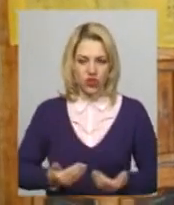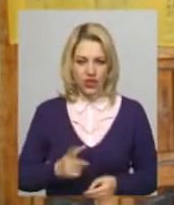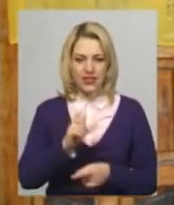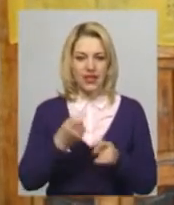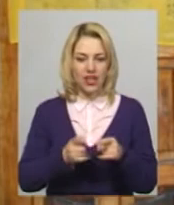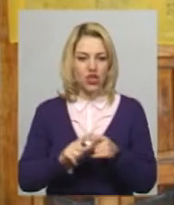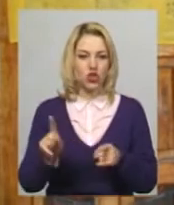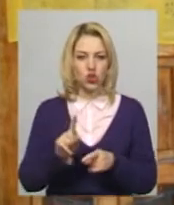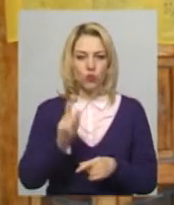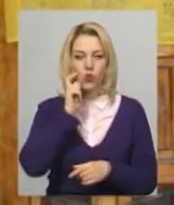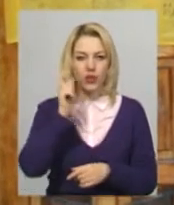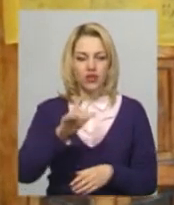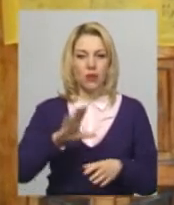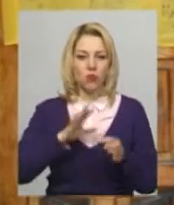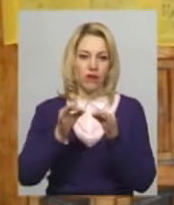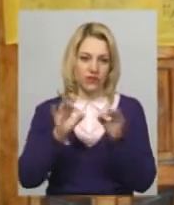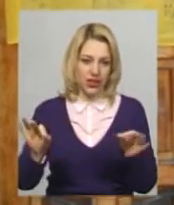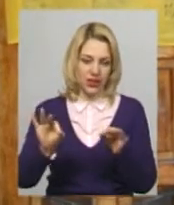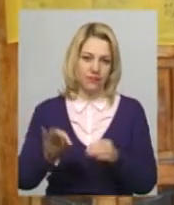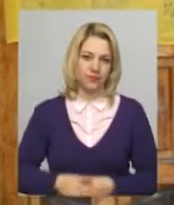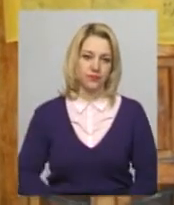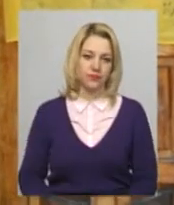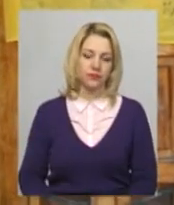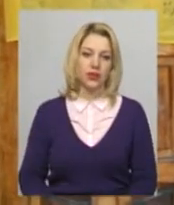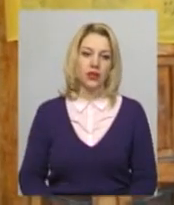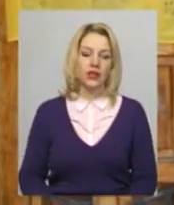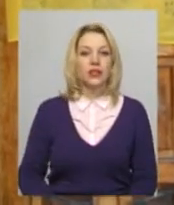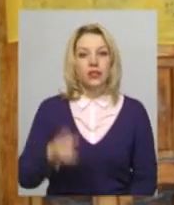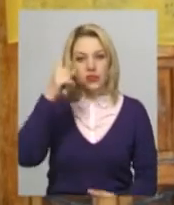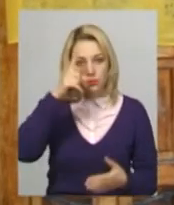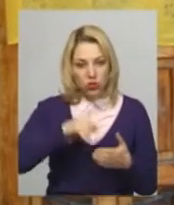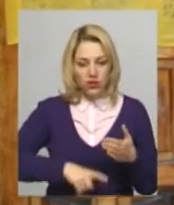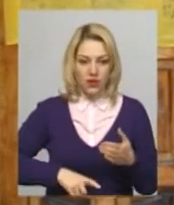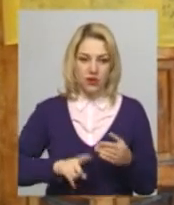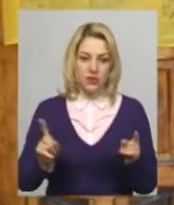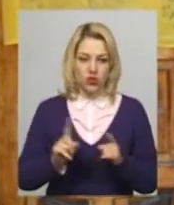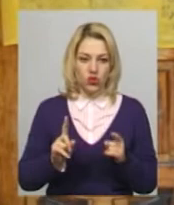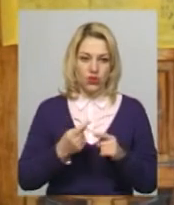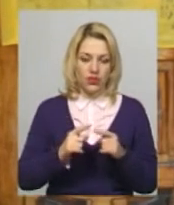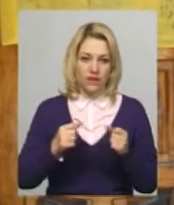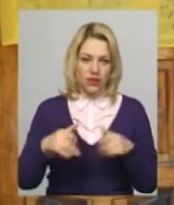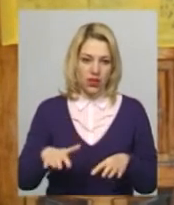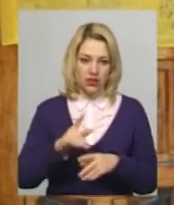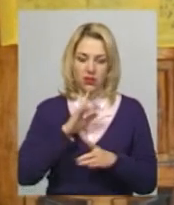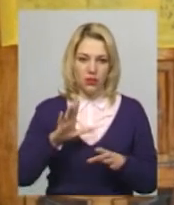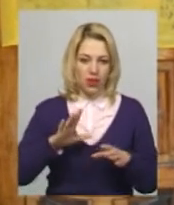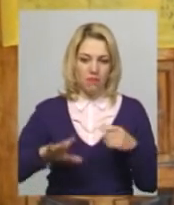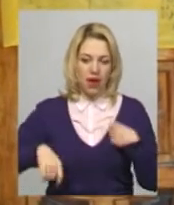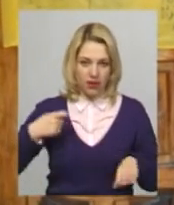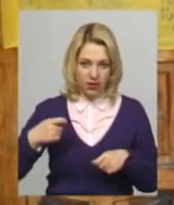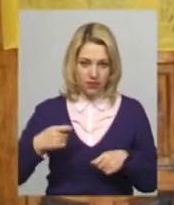те, щоб Україна була вільною і незалежною. Сподіваємося, що ця втрата не була марною,